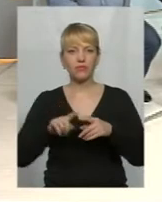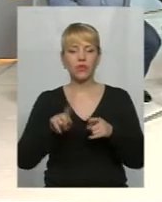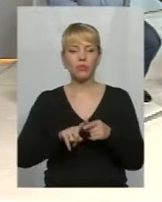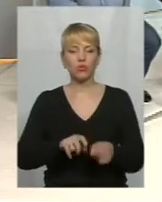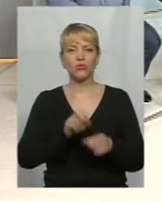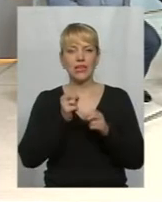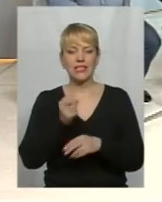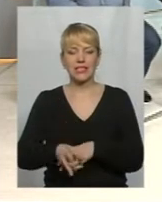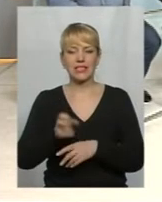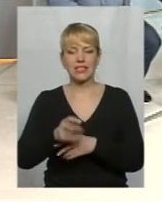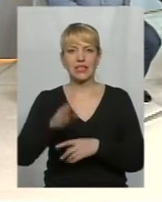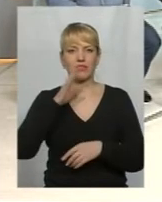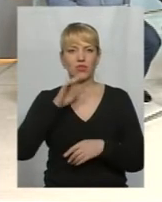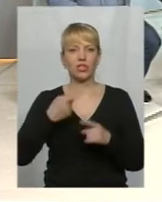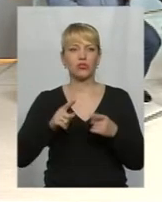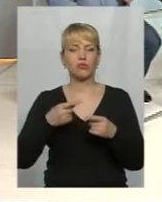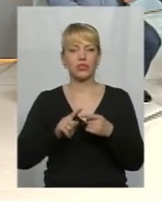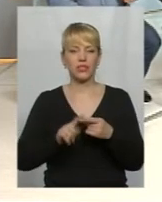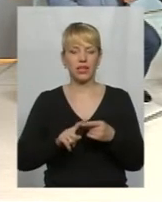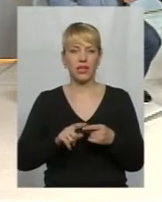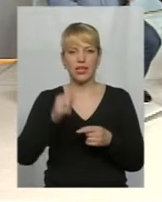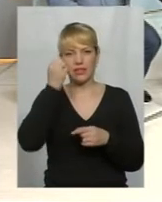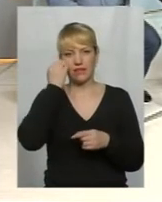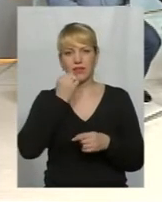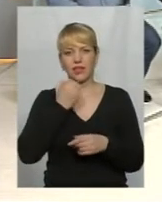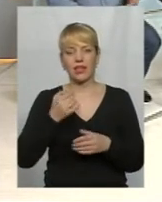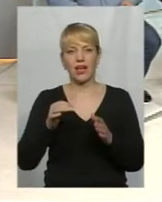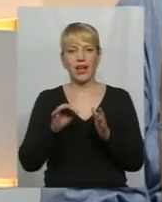оці пікові напруги, вони гасять за рахунок гідроелектростанцій.